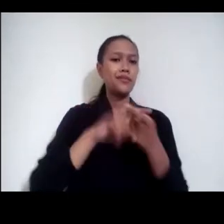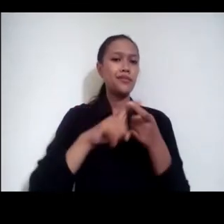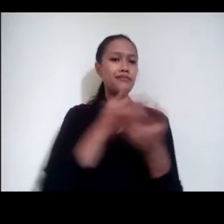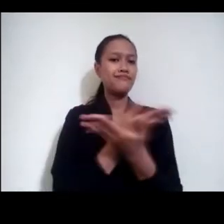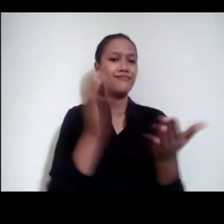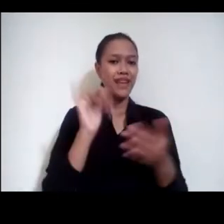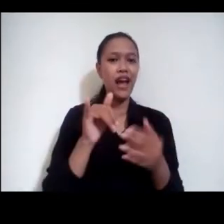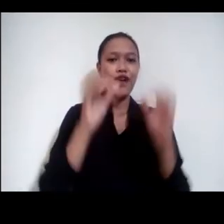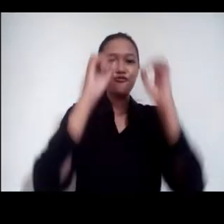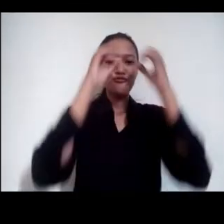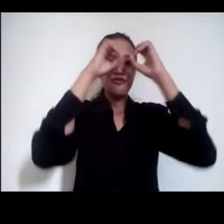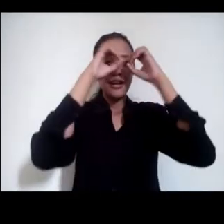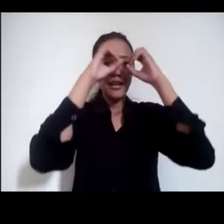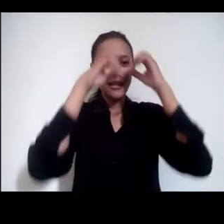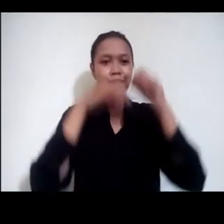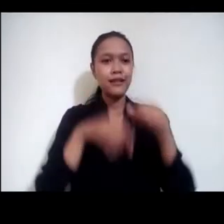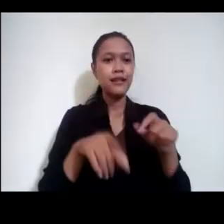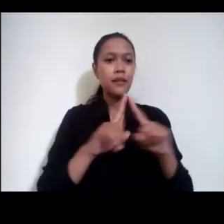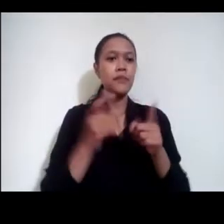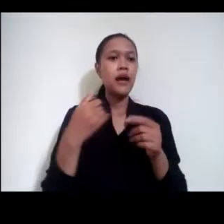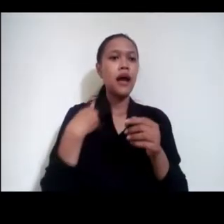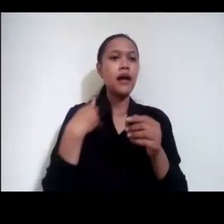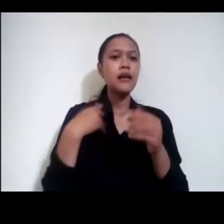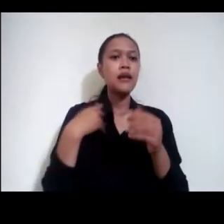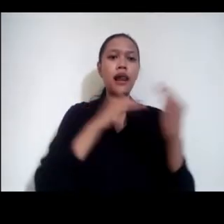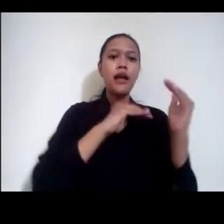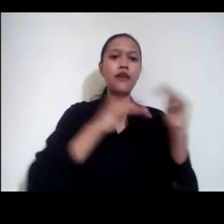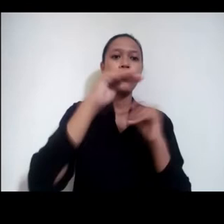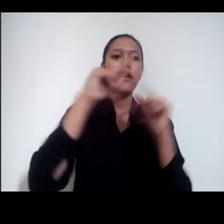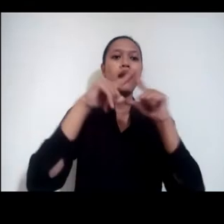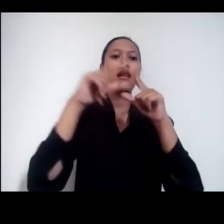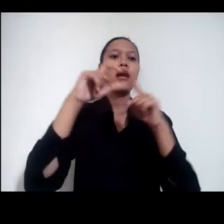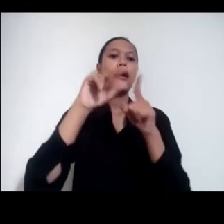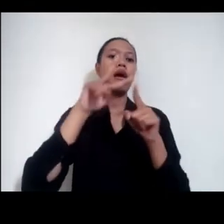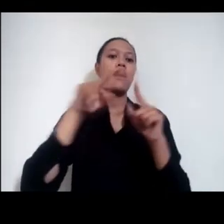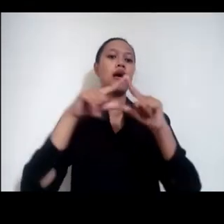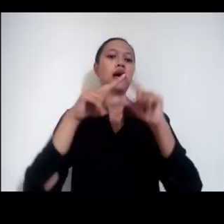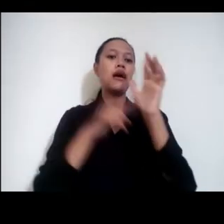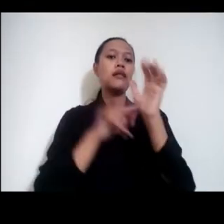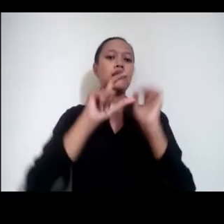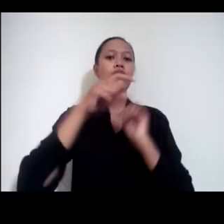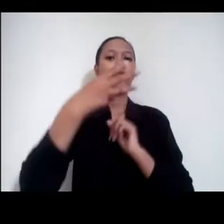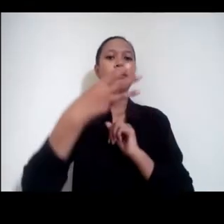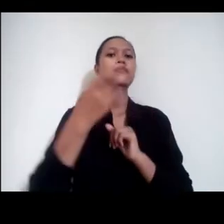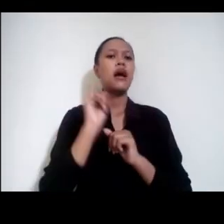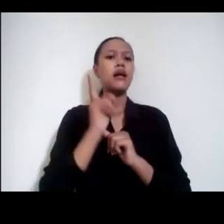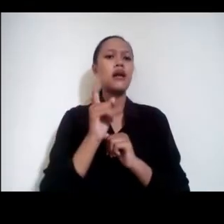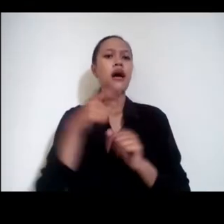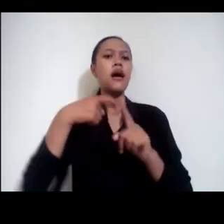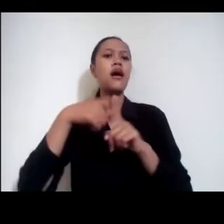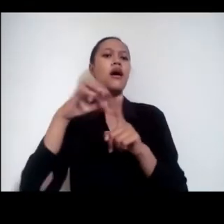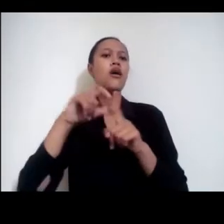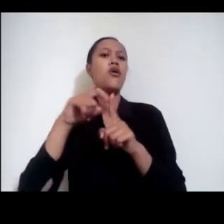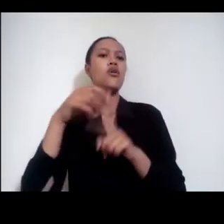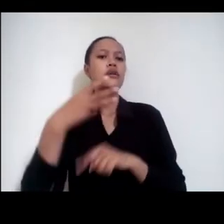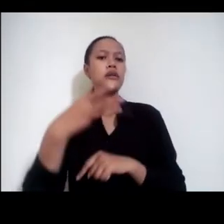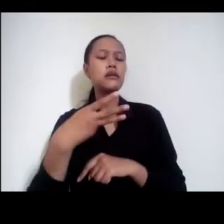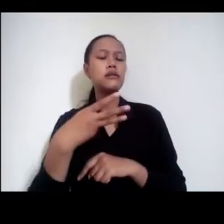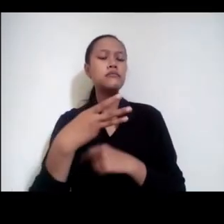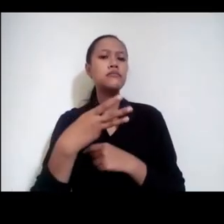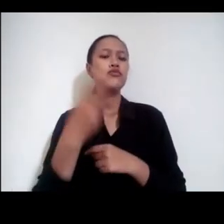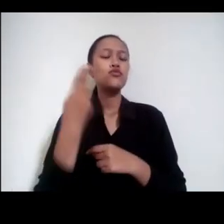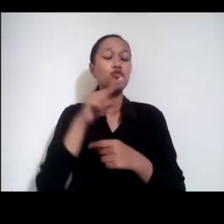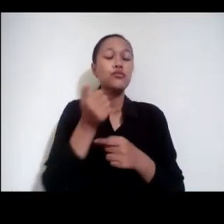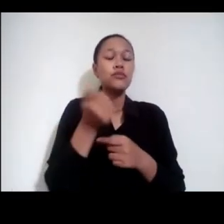Istilahnya Tapi Ada Level Advanced Yang Dimana Ada Kode-kode Tertentu Yang Lebih Memudahkan